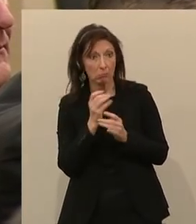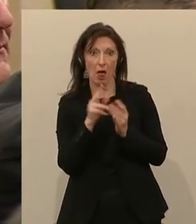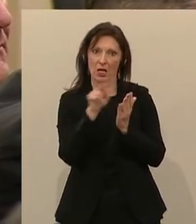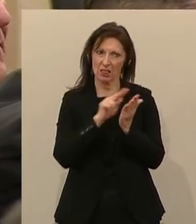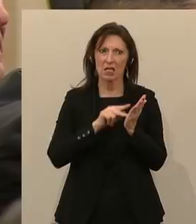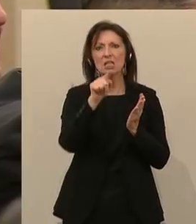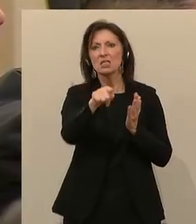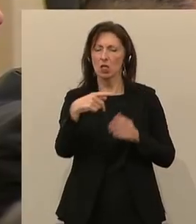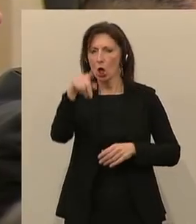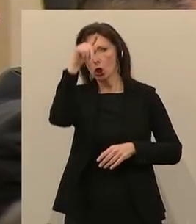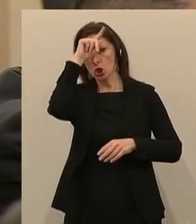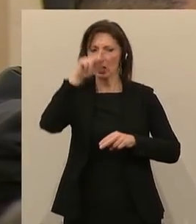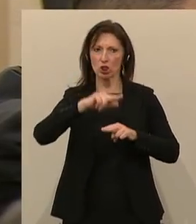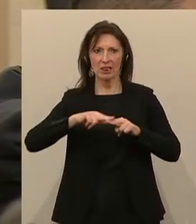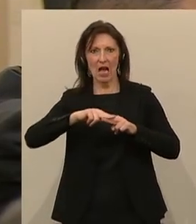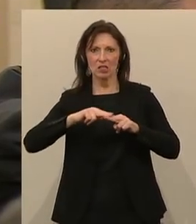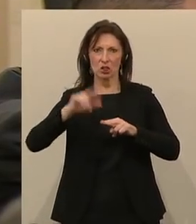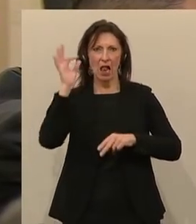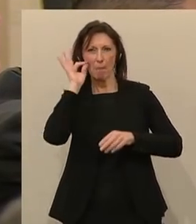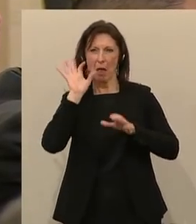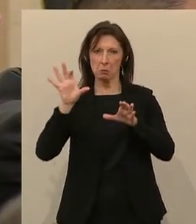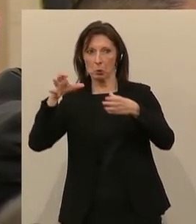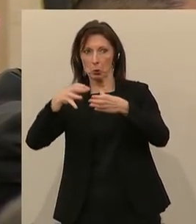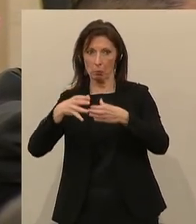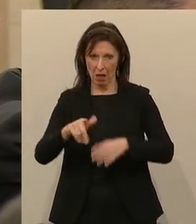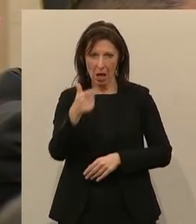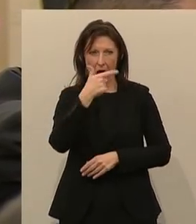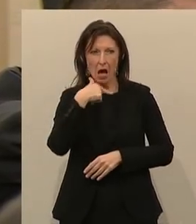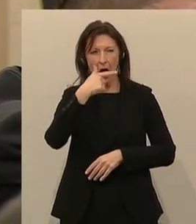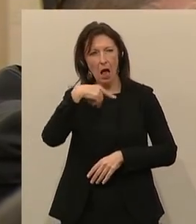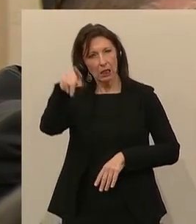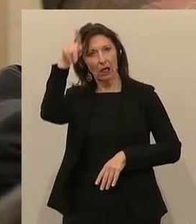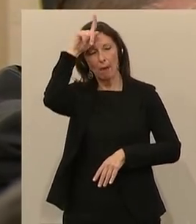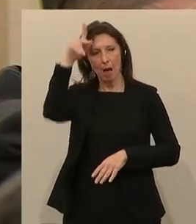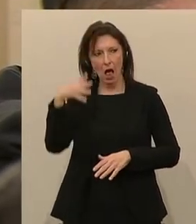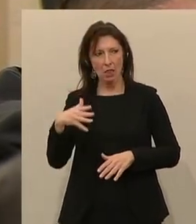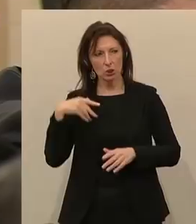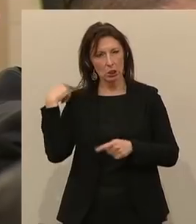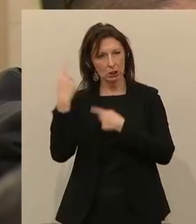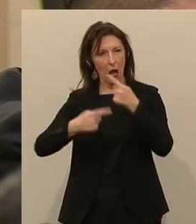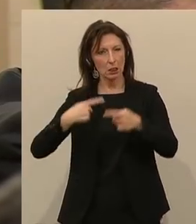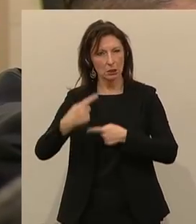Ich entnehme dem, dass altgermanisches Brauchtum gefeiert wird, dass